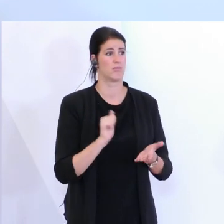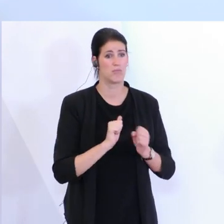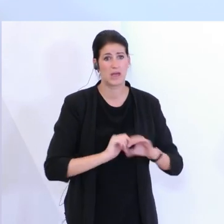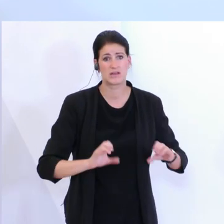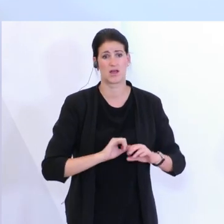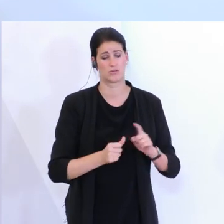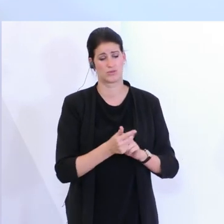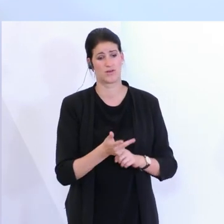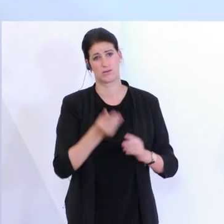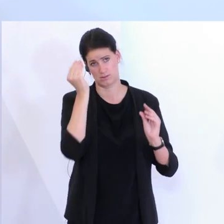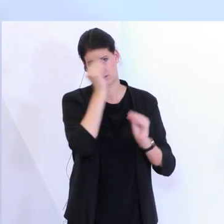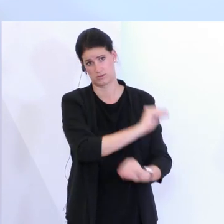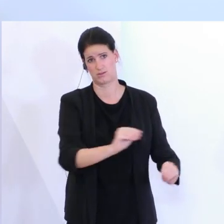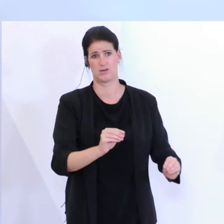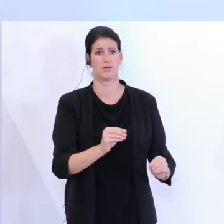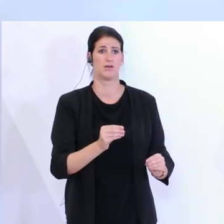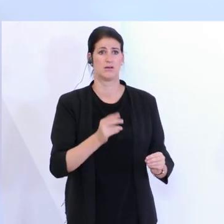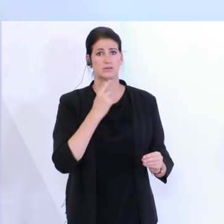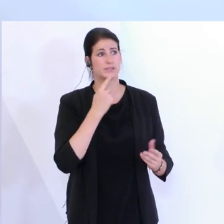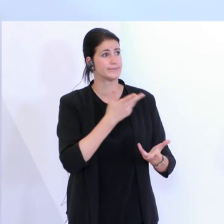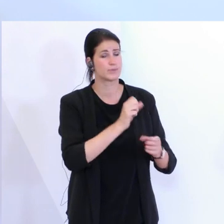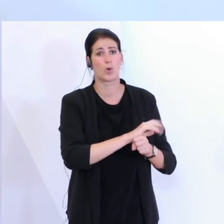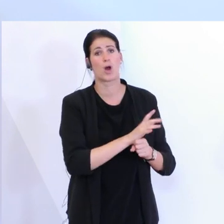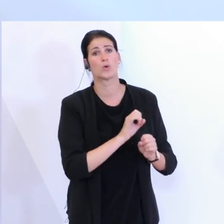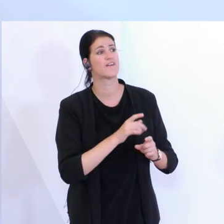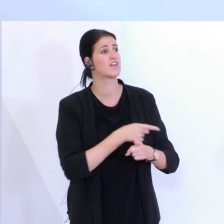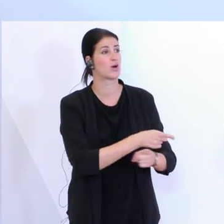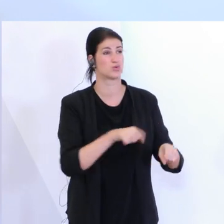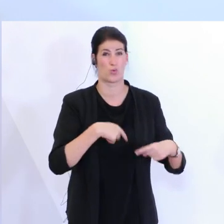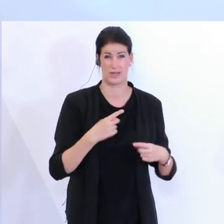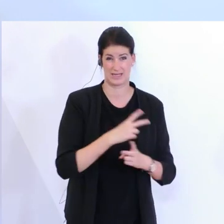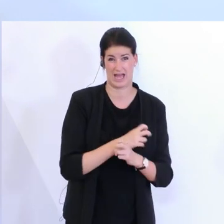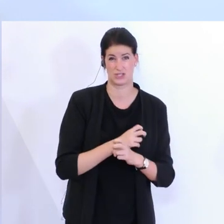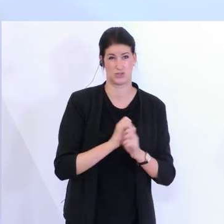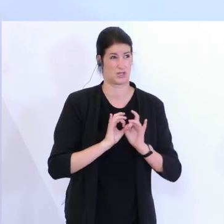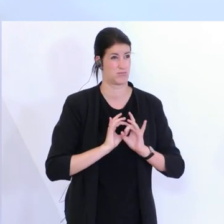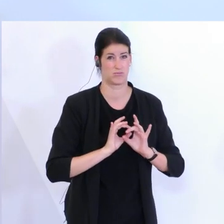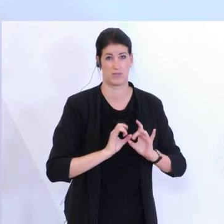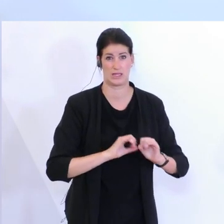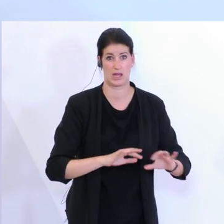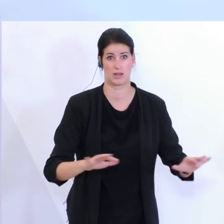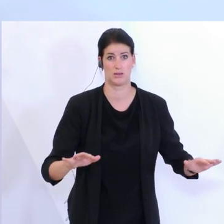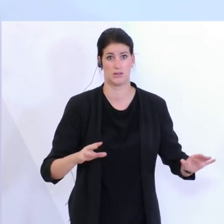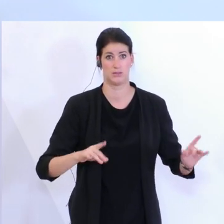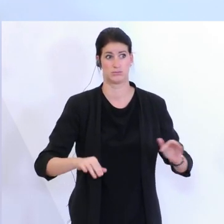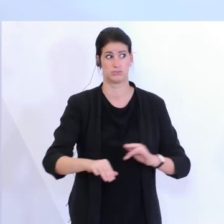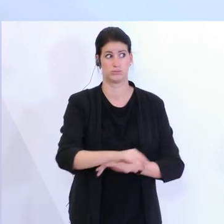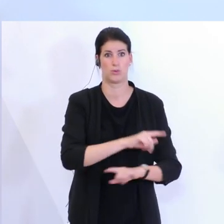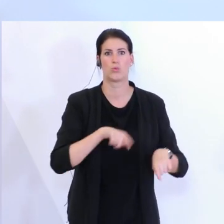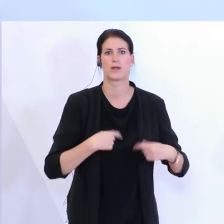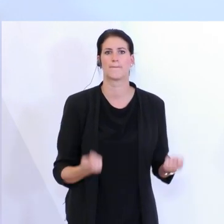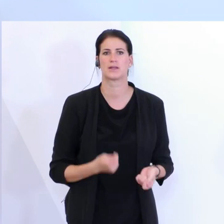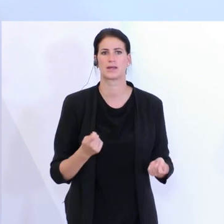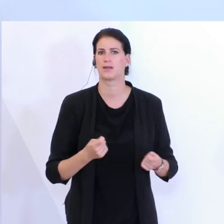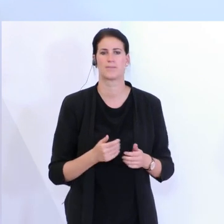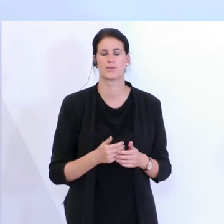schauen wir jetzt erst vor kurzem in Wien, in diesem Lokal. Das geht dann in ganz Österreich durch die Medien und dem Betrieb ist damit nicht geholfen, weil der Betrieb dann nachhaltig beschädigt